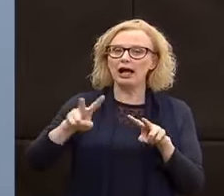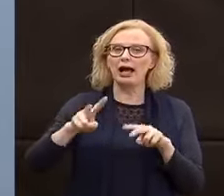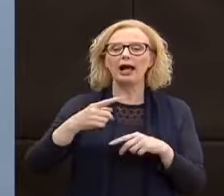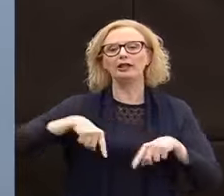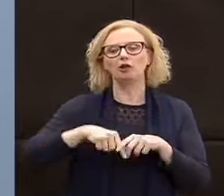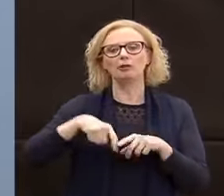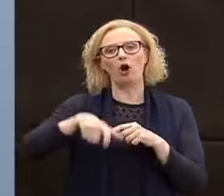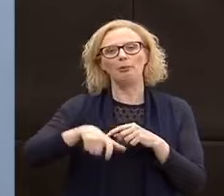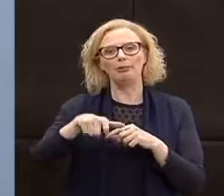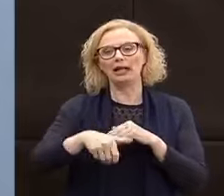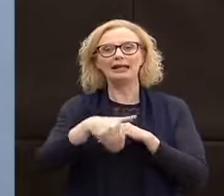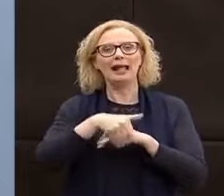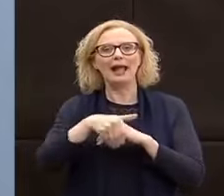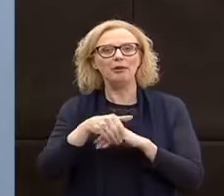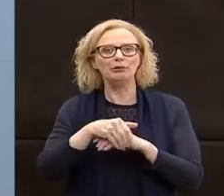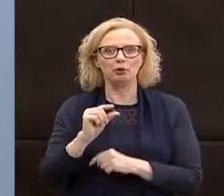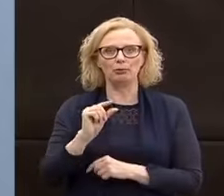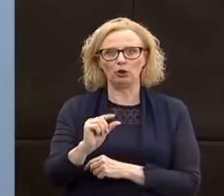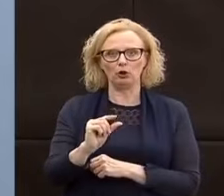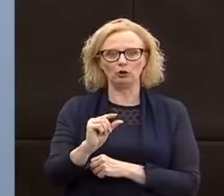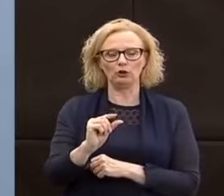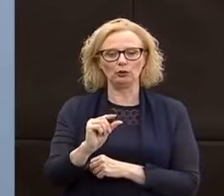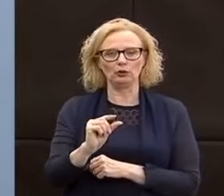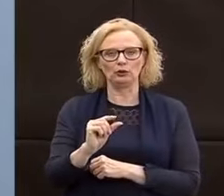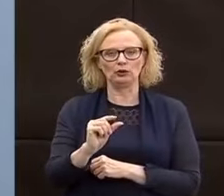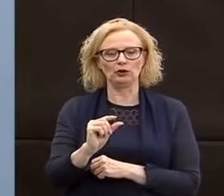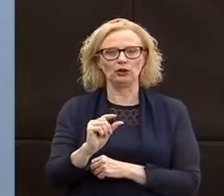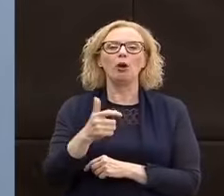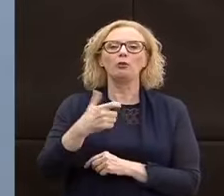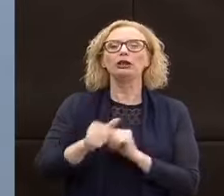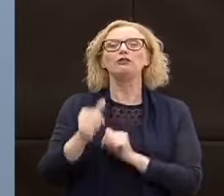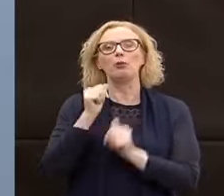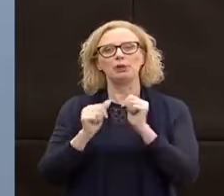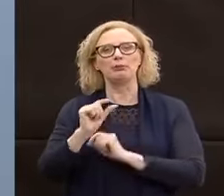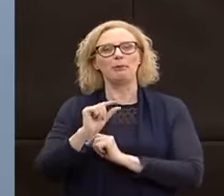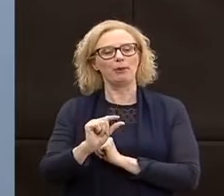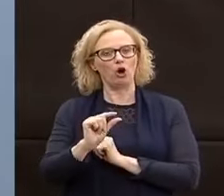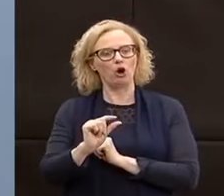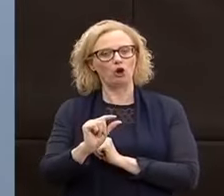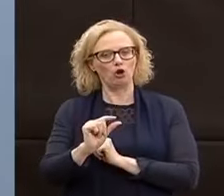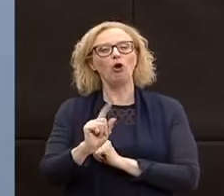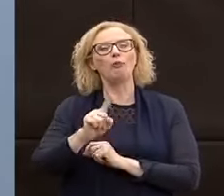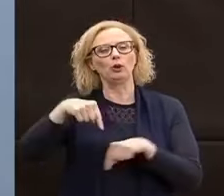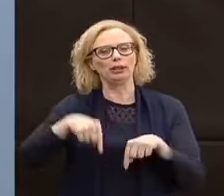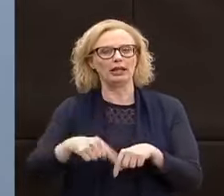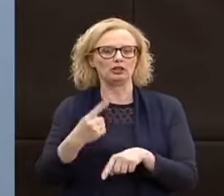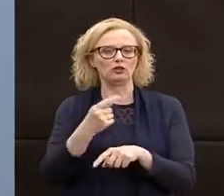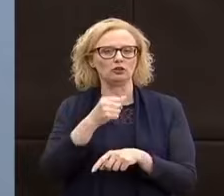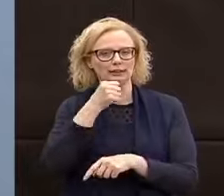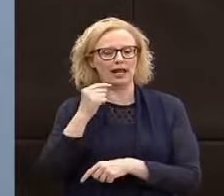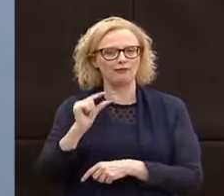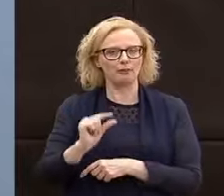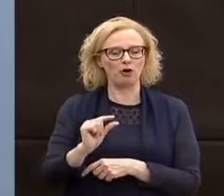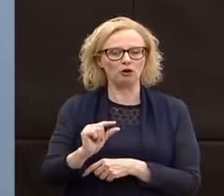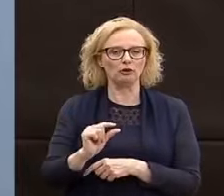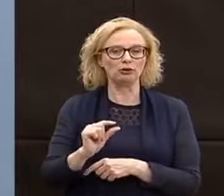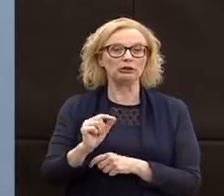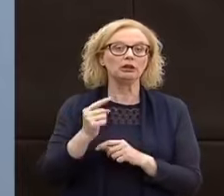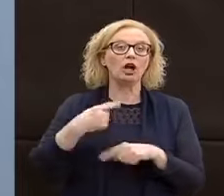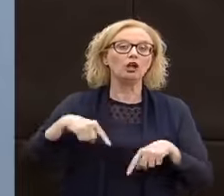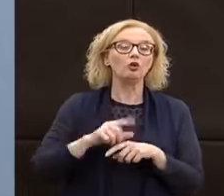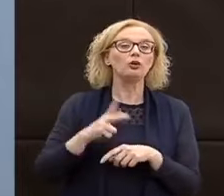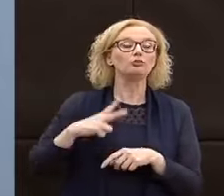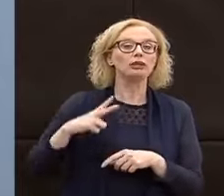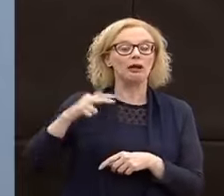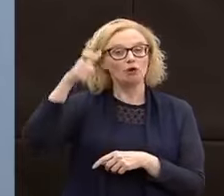di fare poco debito perché ne abbiamo fatto poco prima. Ecco, questo è la razio di questa legge. Allora, se il Governo cambierà anche questa